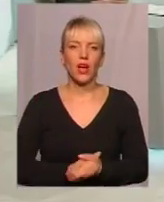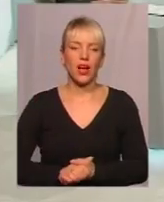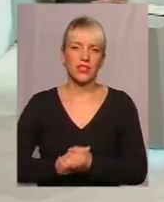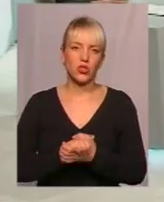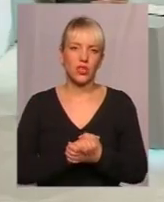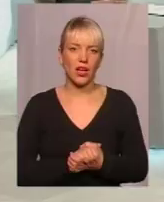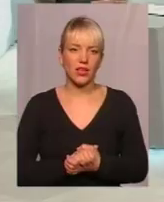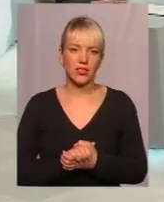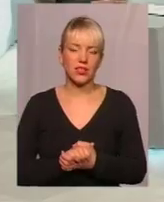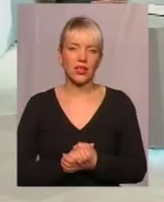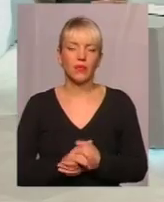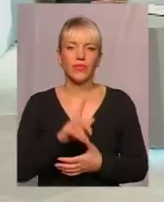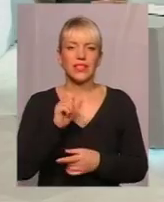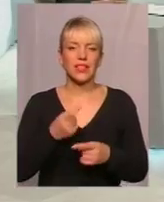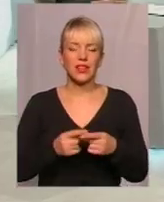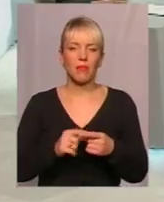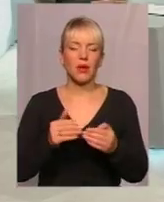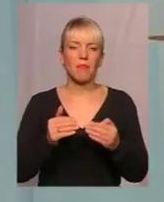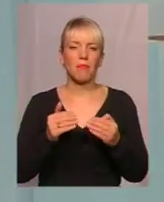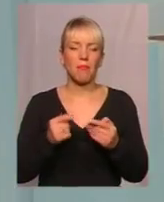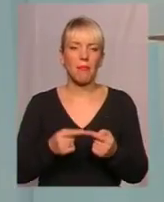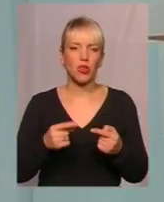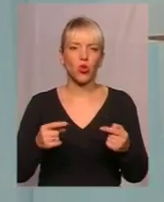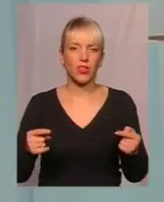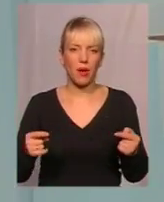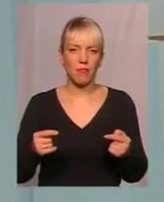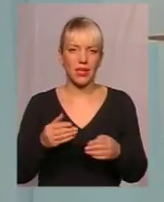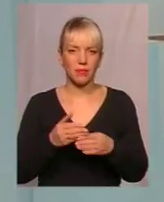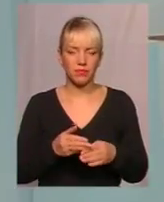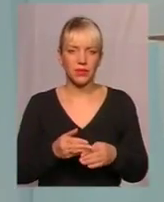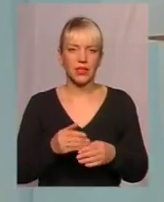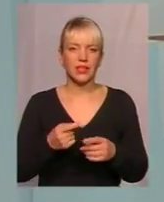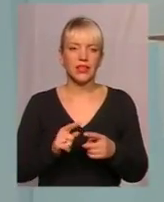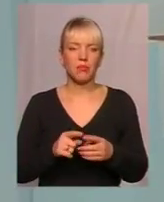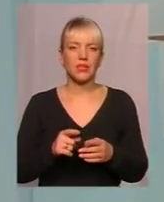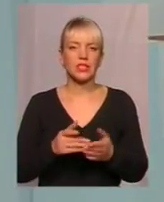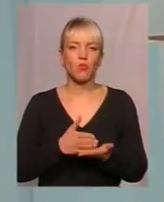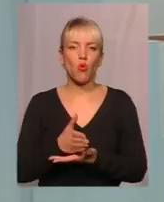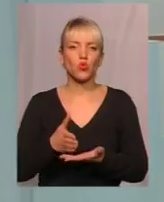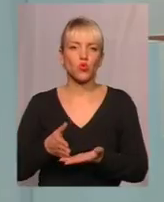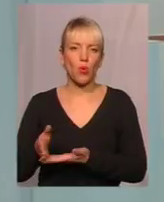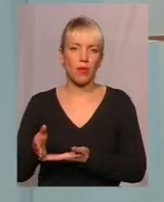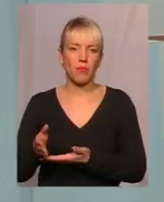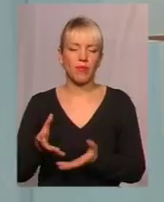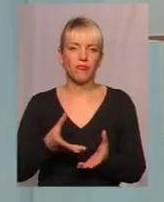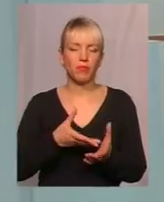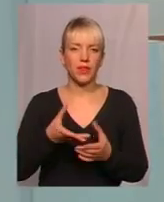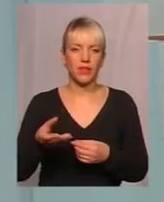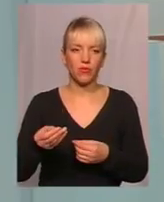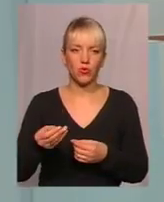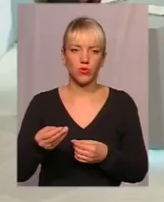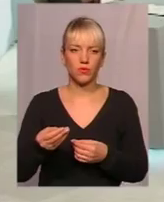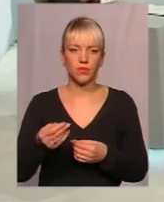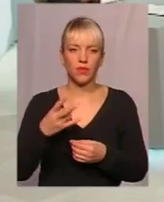за тими методами, тими способами впливу, скажімо так,